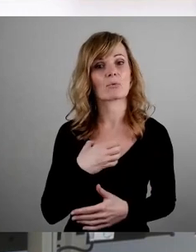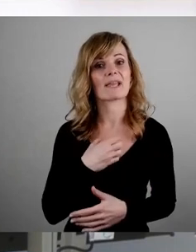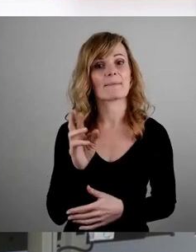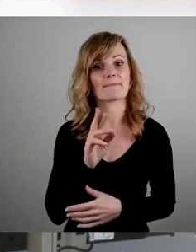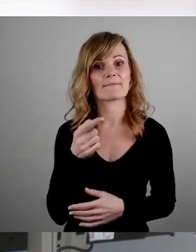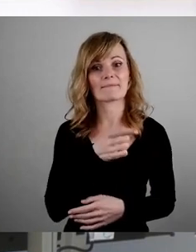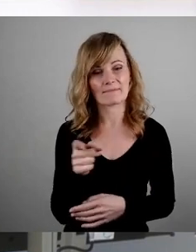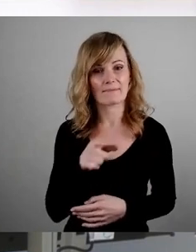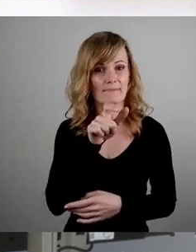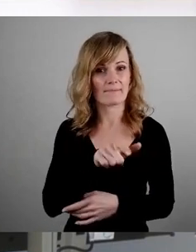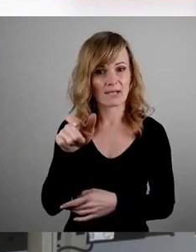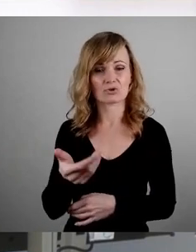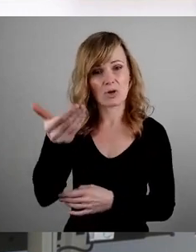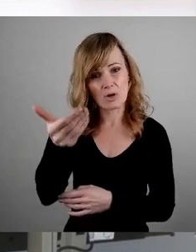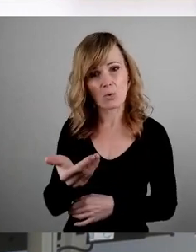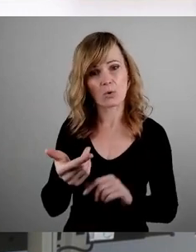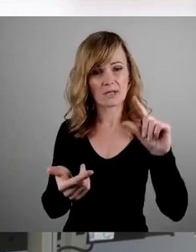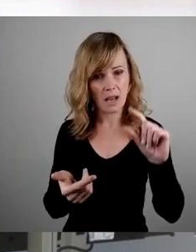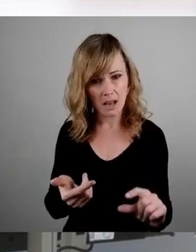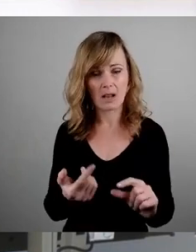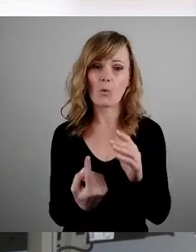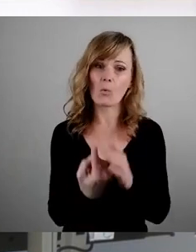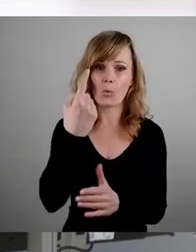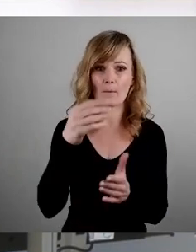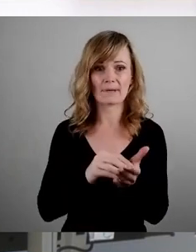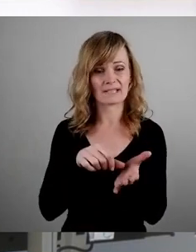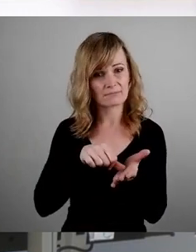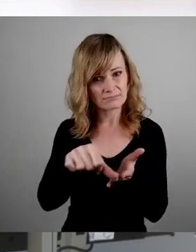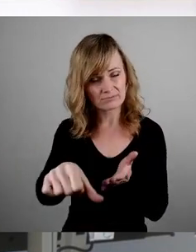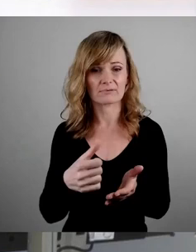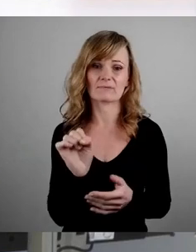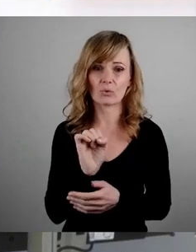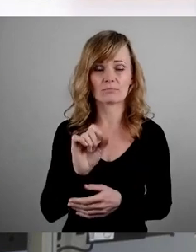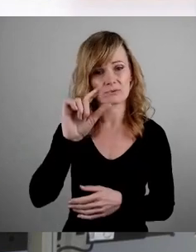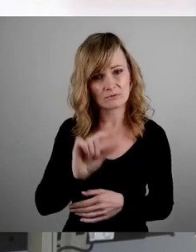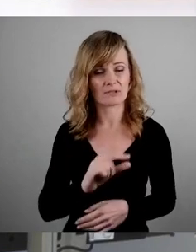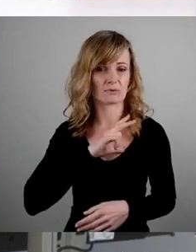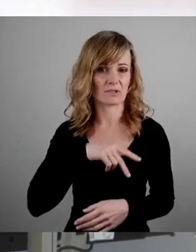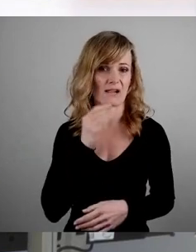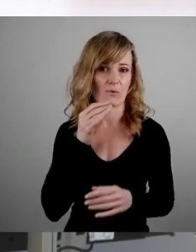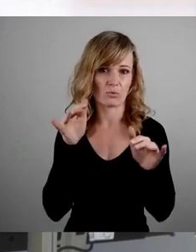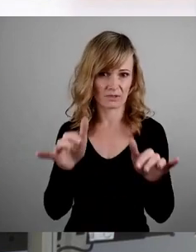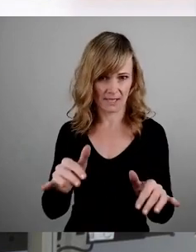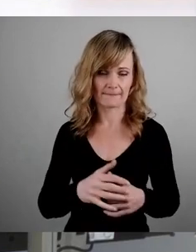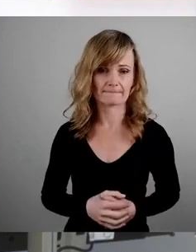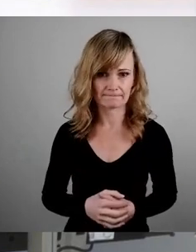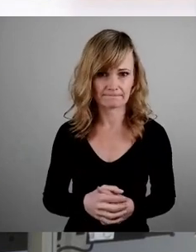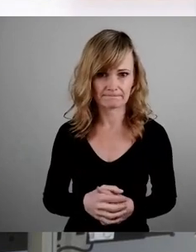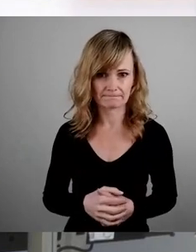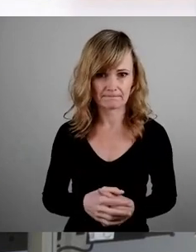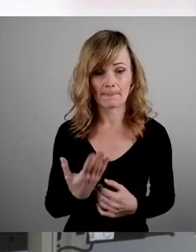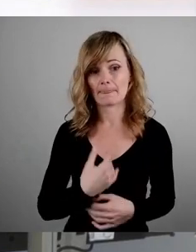und eine für sie viel zu hohe Miete zahlen müssen, da eben zu wenig Sozialwohnungen zur Verfügung stehen. Profiteurinnen